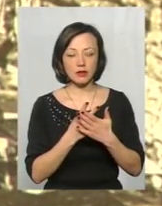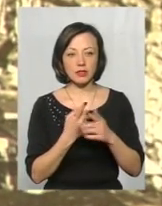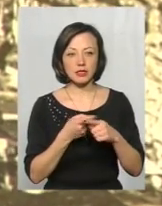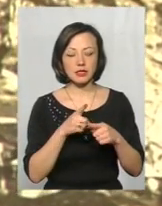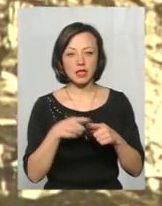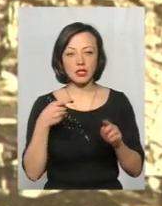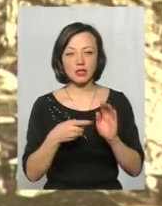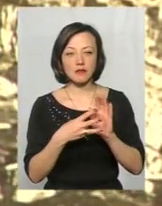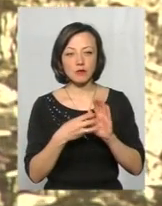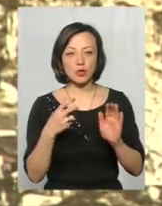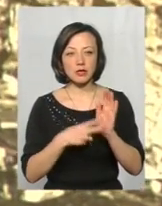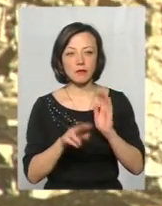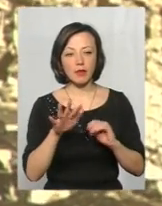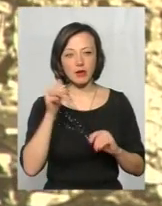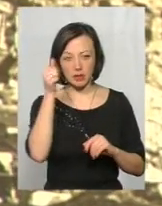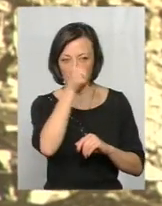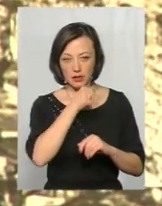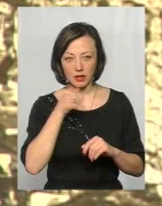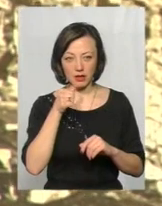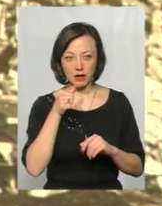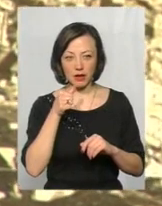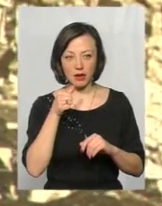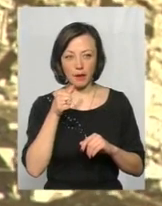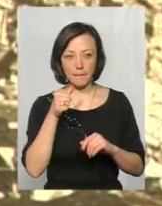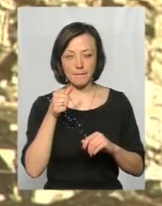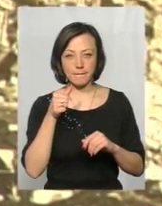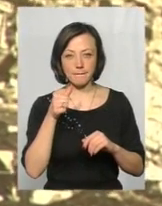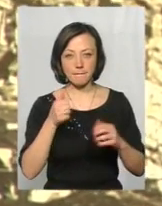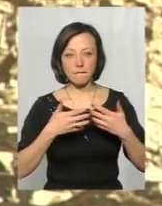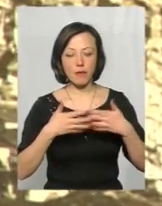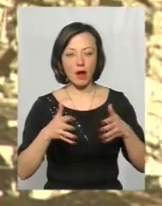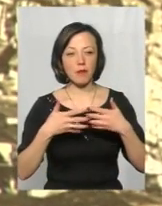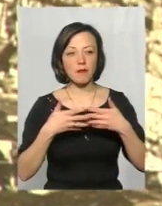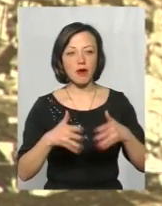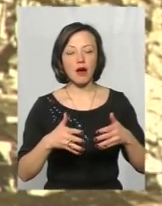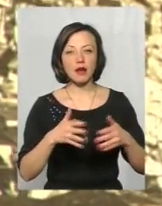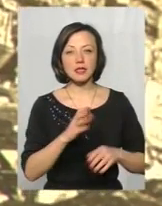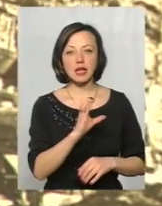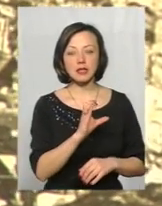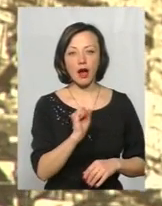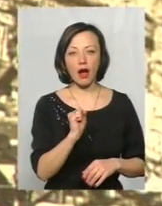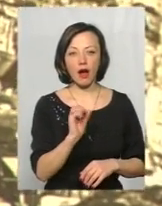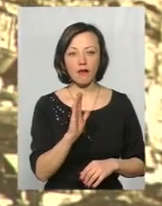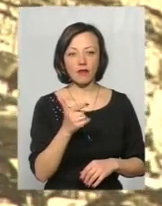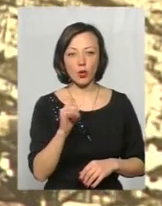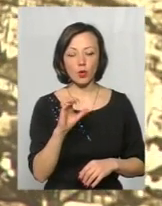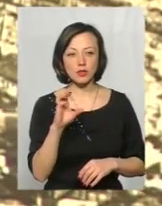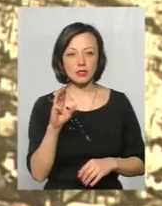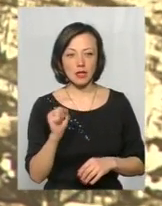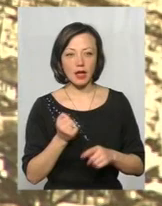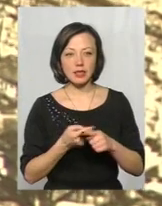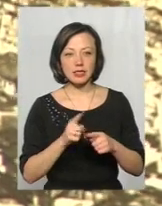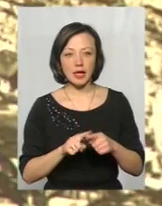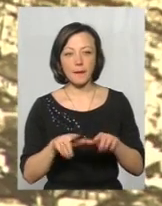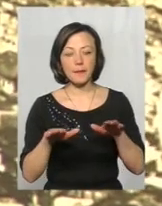1875 рік, брама Станіслава Августа. Вона тут ще наявна. Це